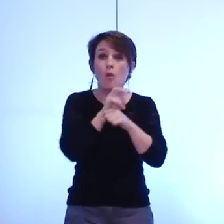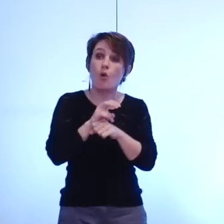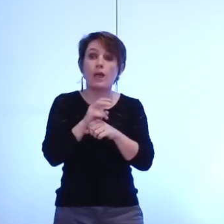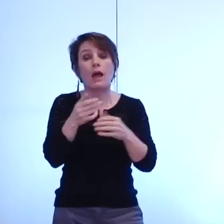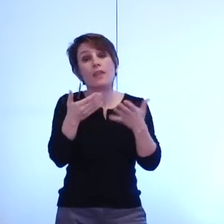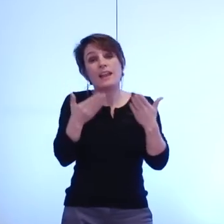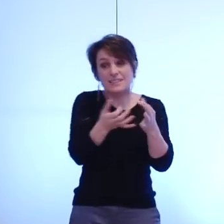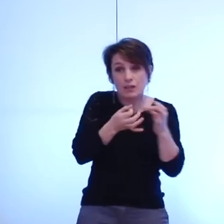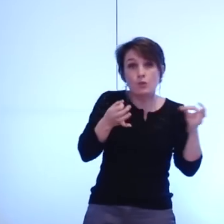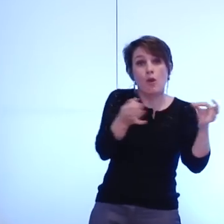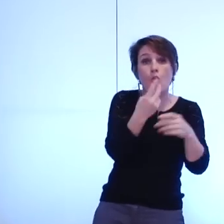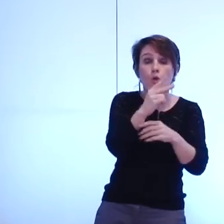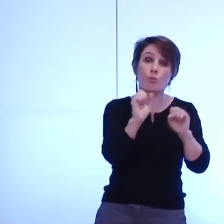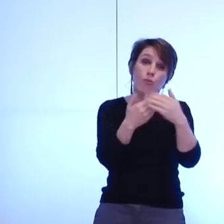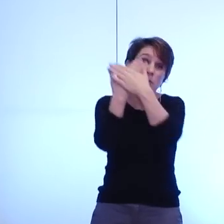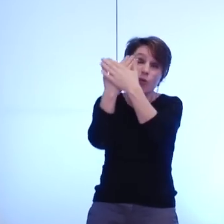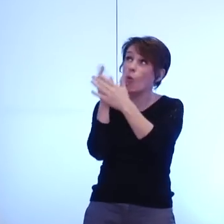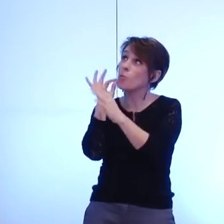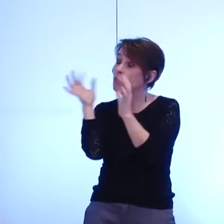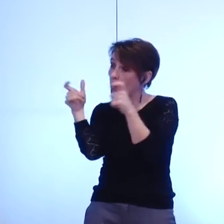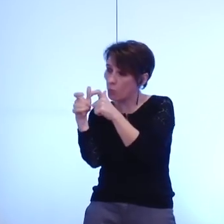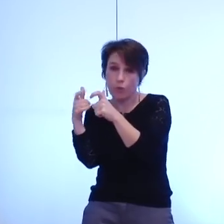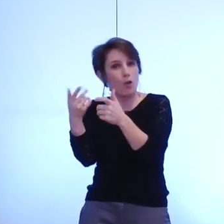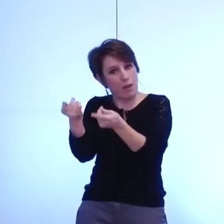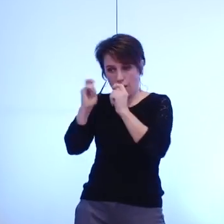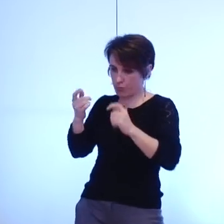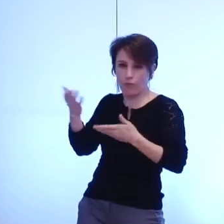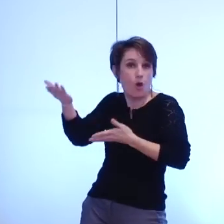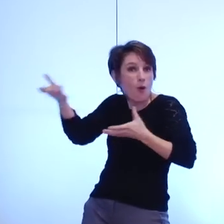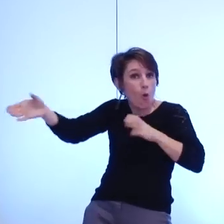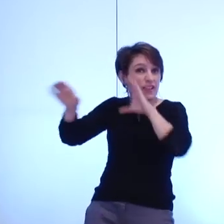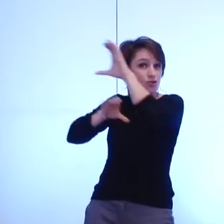ils suffiront à nos très modestes missions je vous remercie